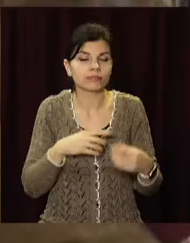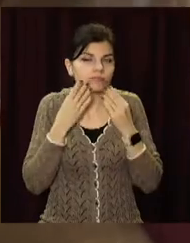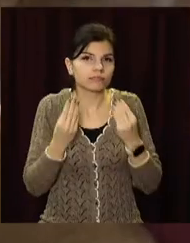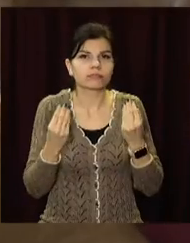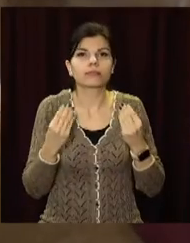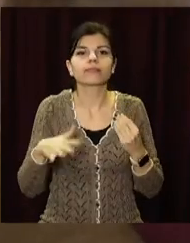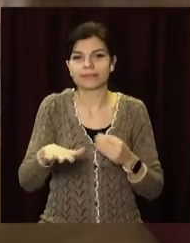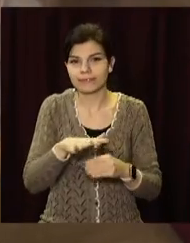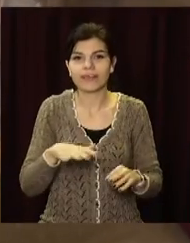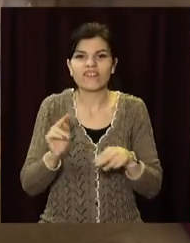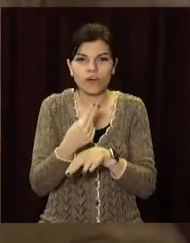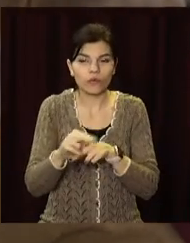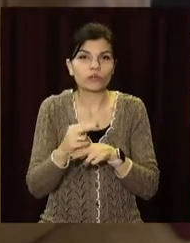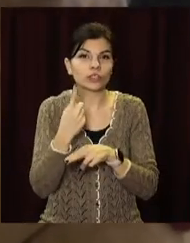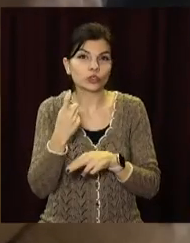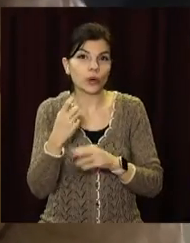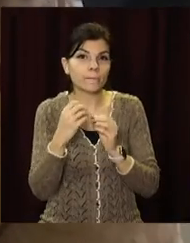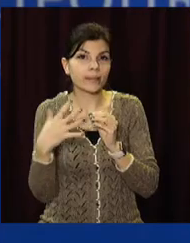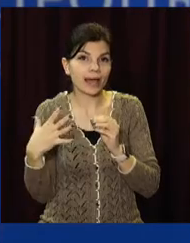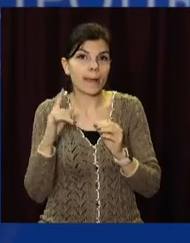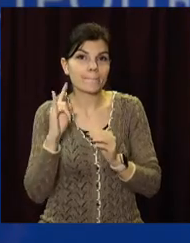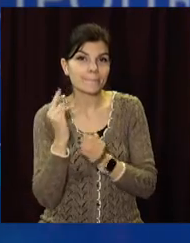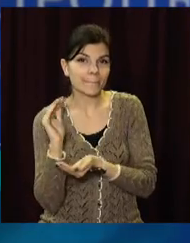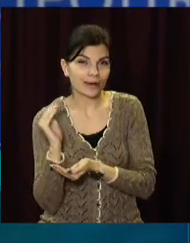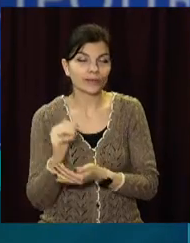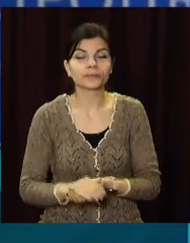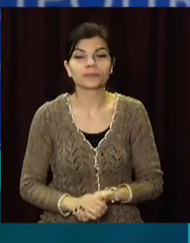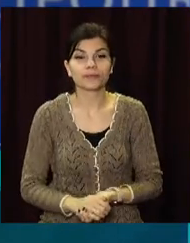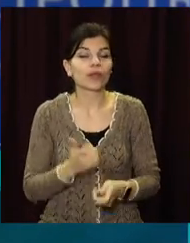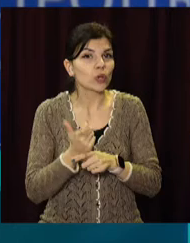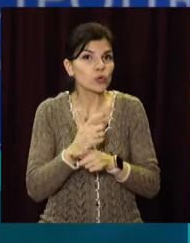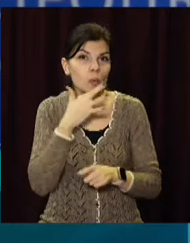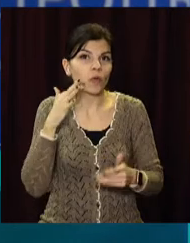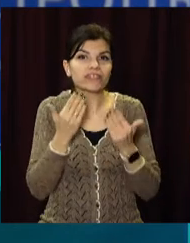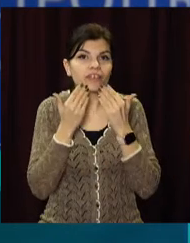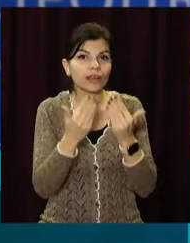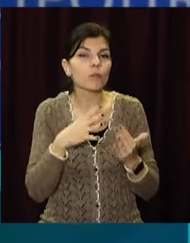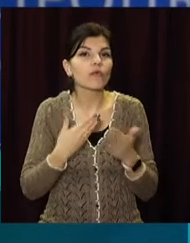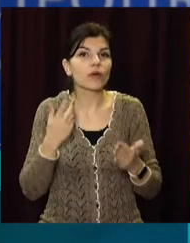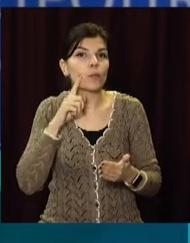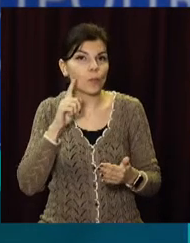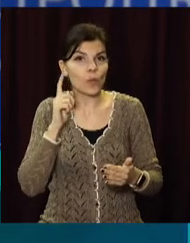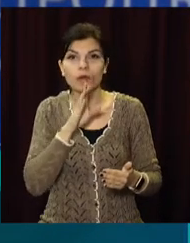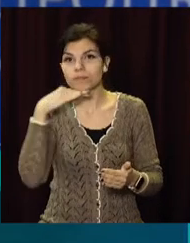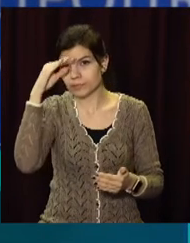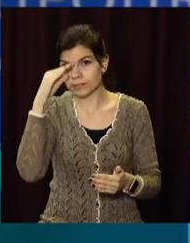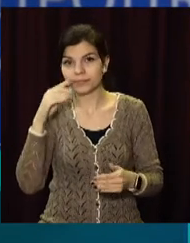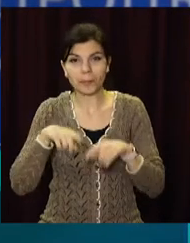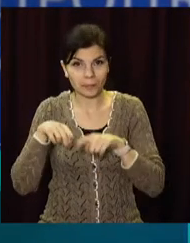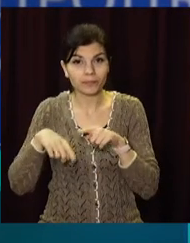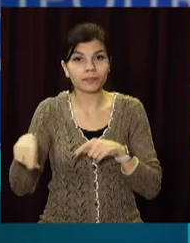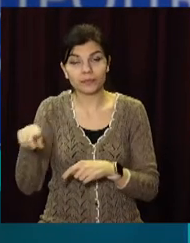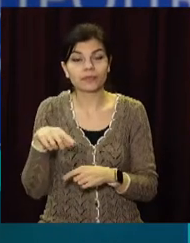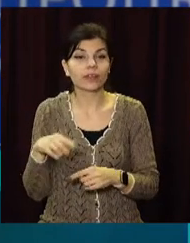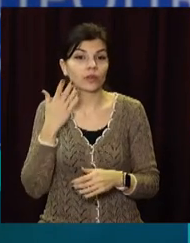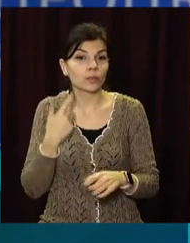сучасному середовищі виховується 115 малюків. Дуже багато було звернень від молодих батьків. І коли ми